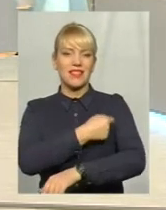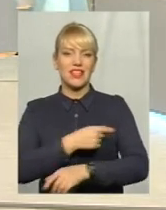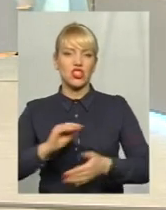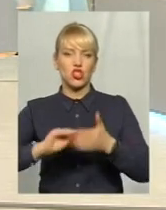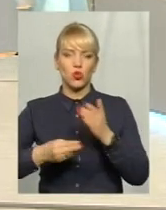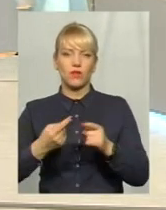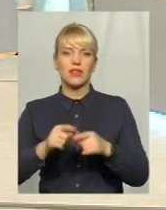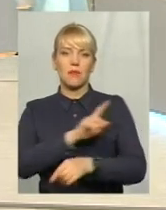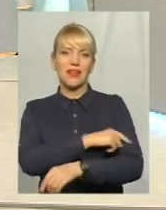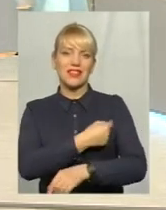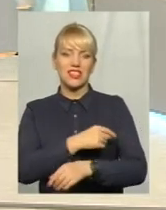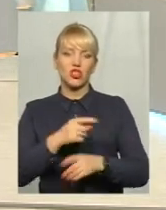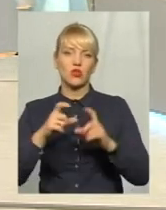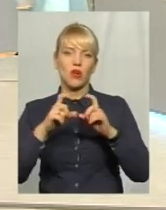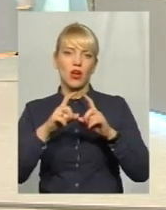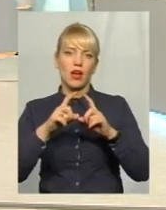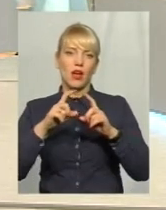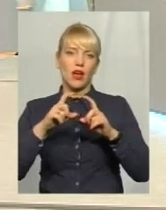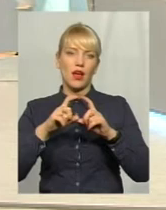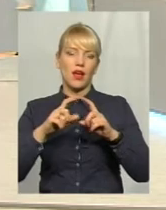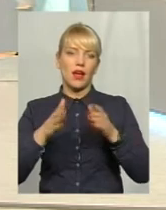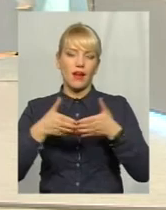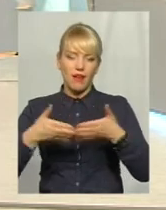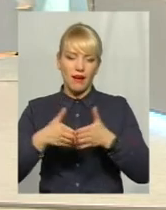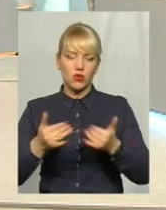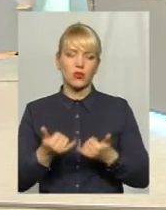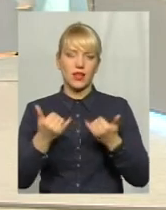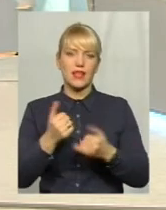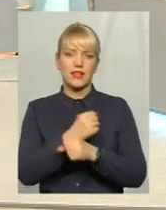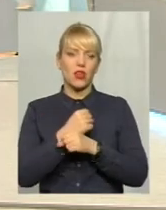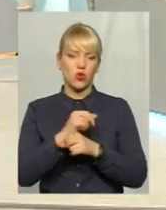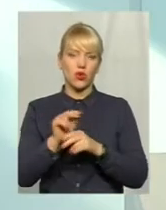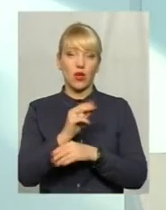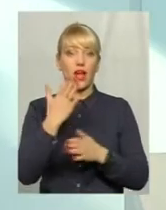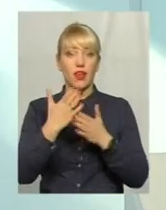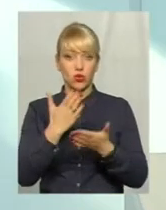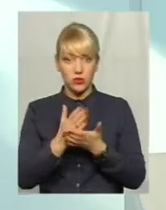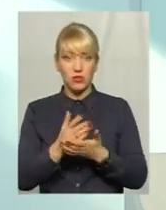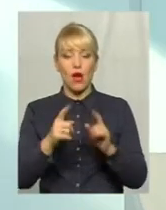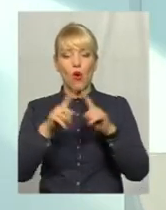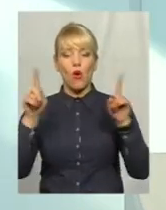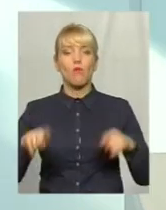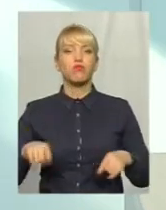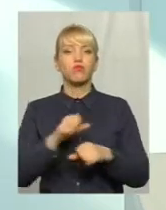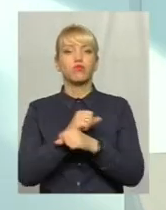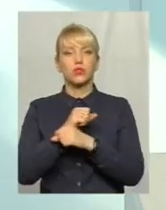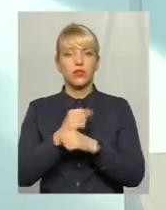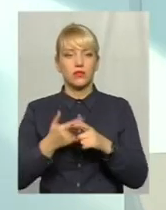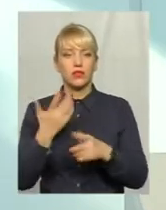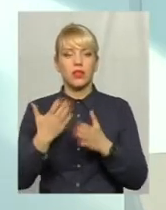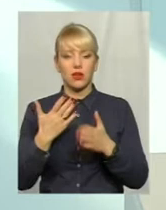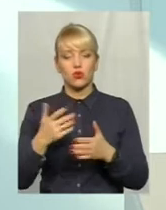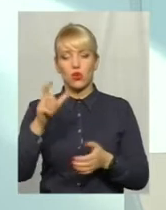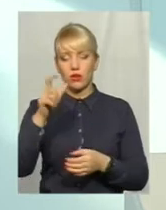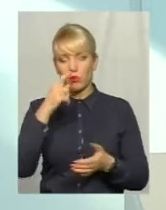медичну карту для санаторно-курортного лікування. А самі путівки, якщо вони є в наявності, якщо людина підпадає під пільгове